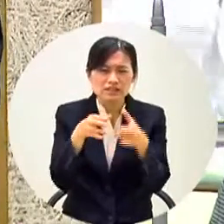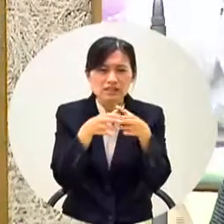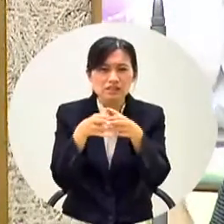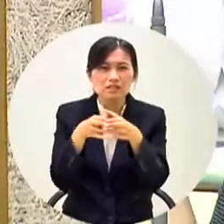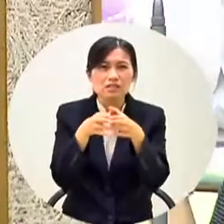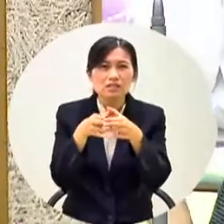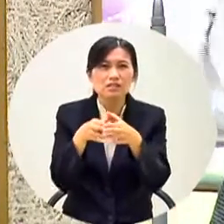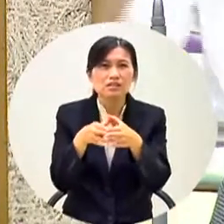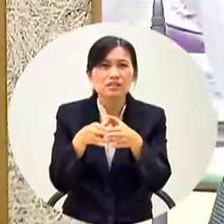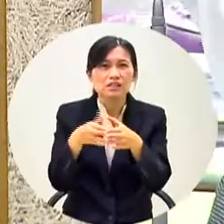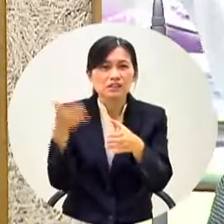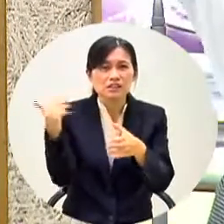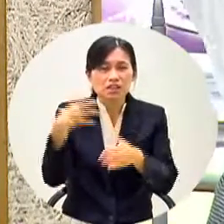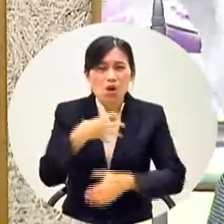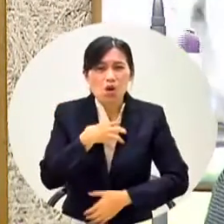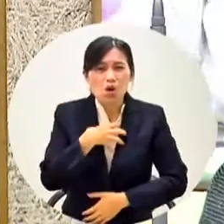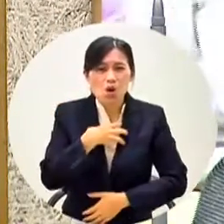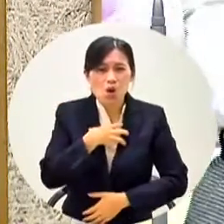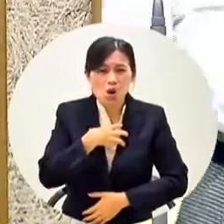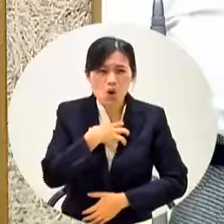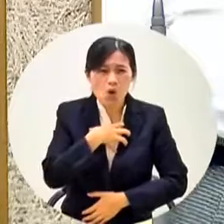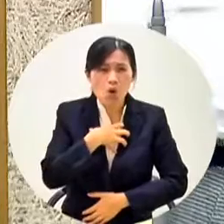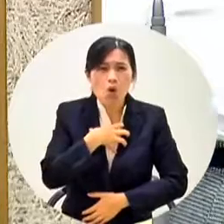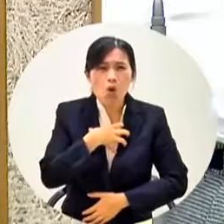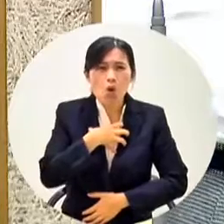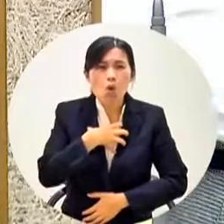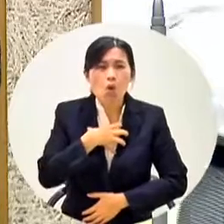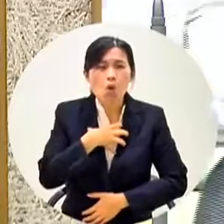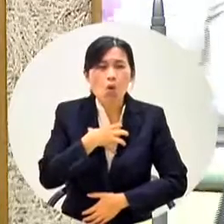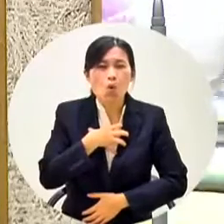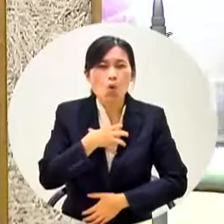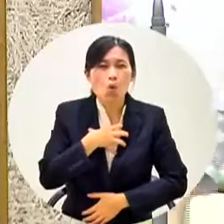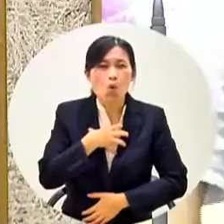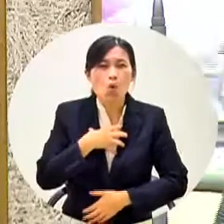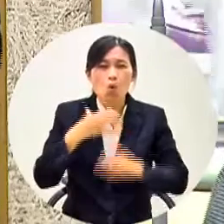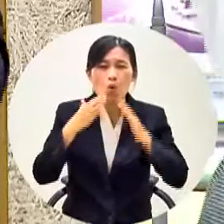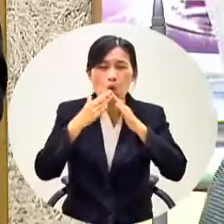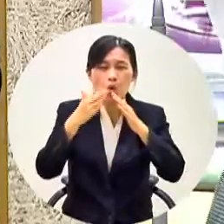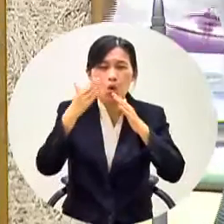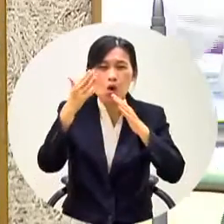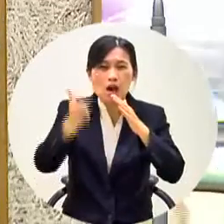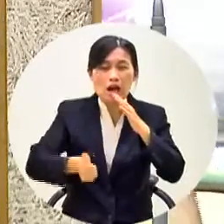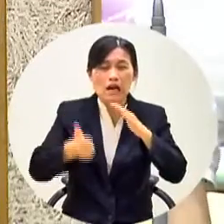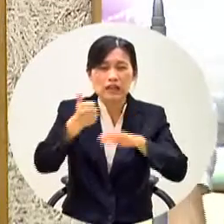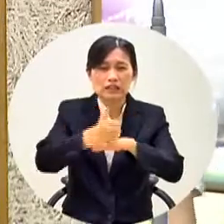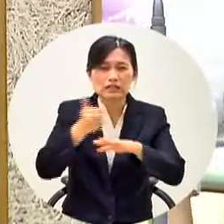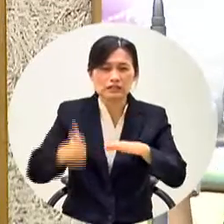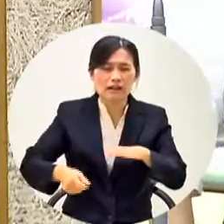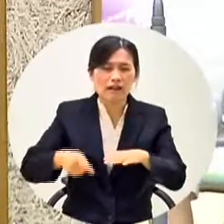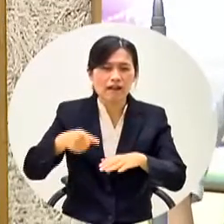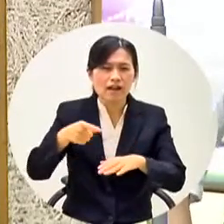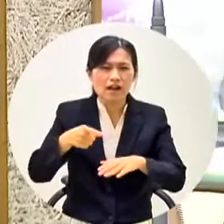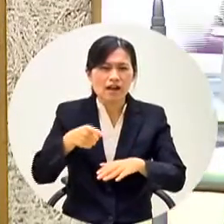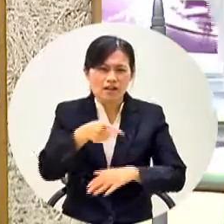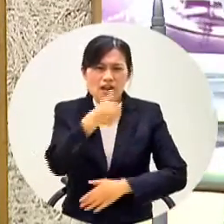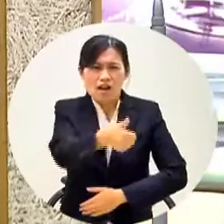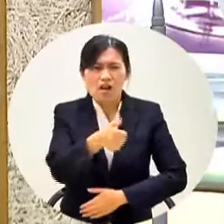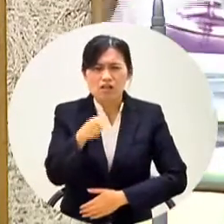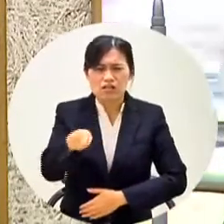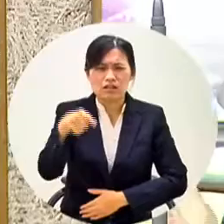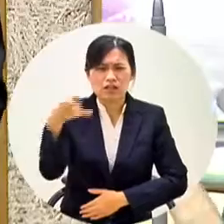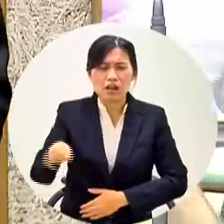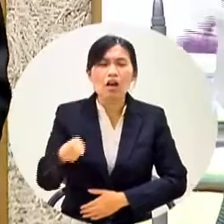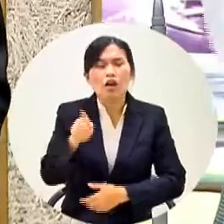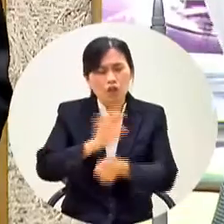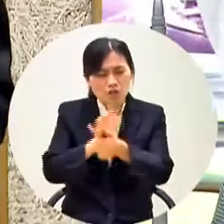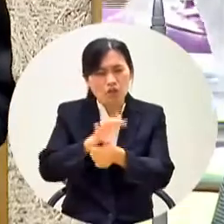屬以前的團隊屬淺淺淺我管你方便不好但是你的公務部門有效率很好我坦白講你們